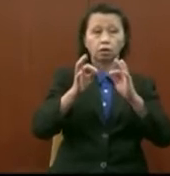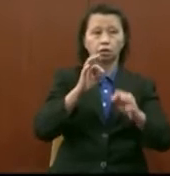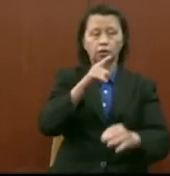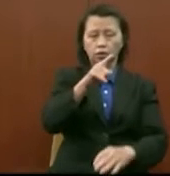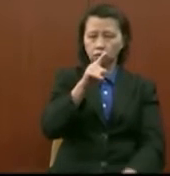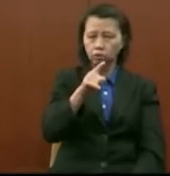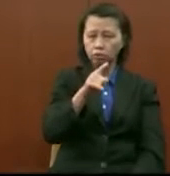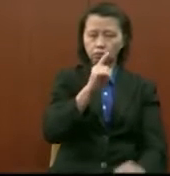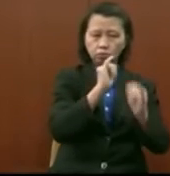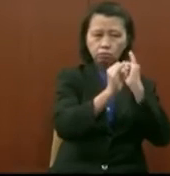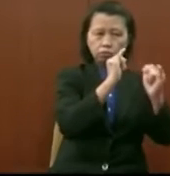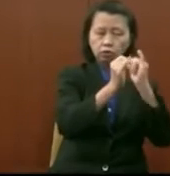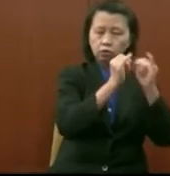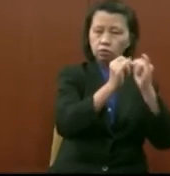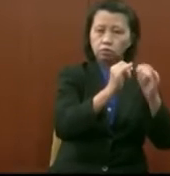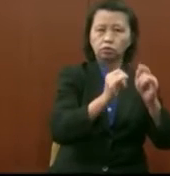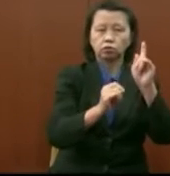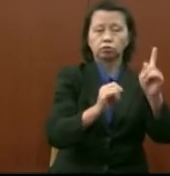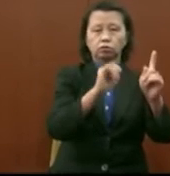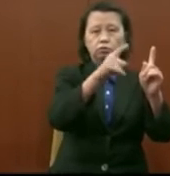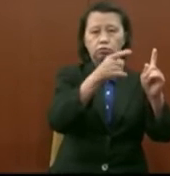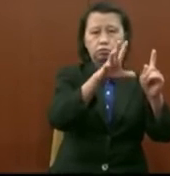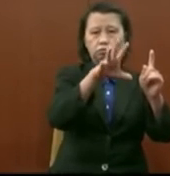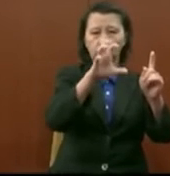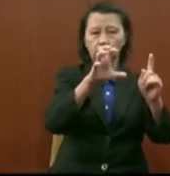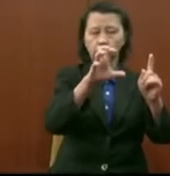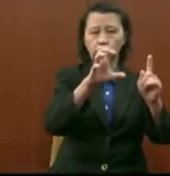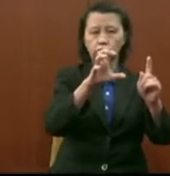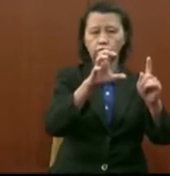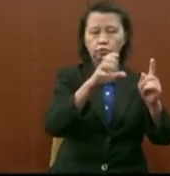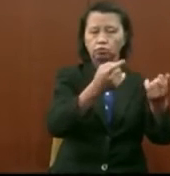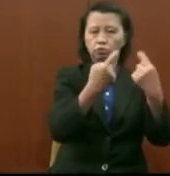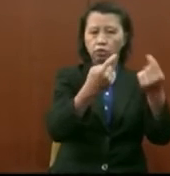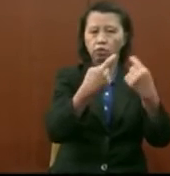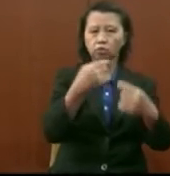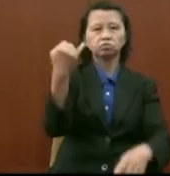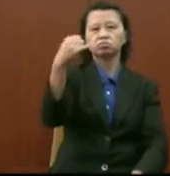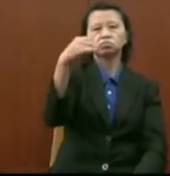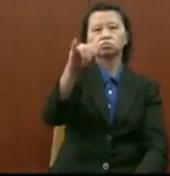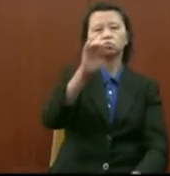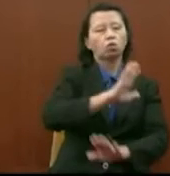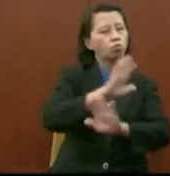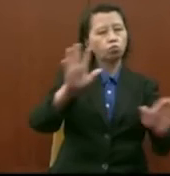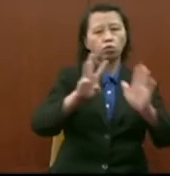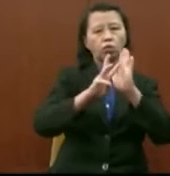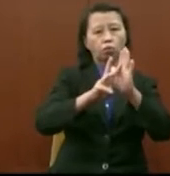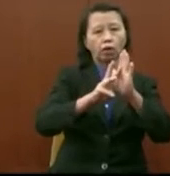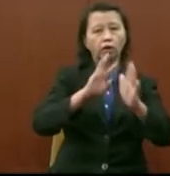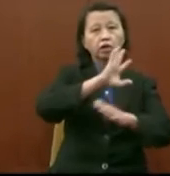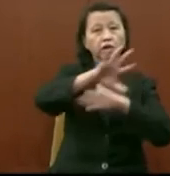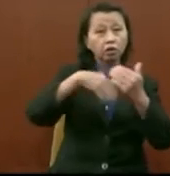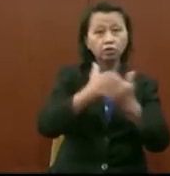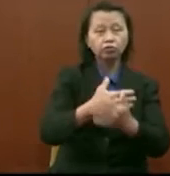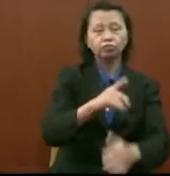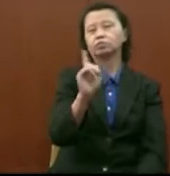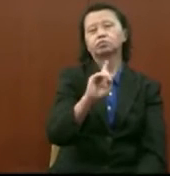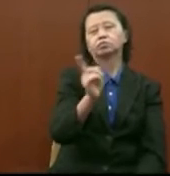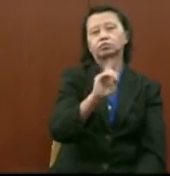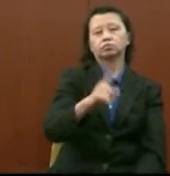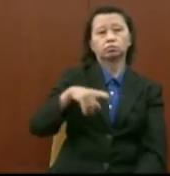daripada 1,500 responden tidak mewakili keseluruhan dia mesti